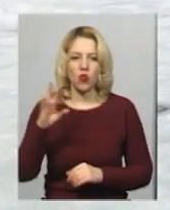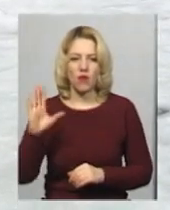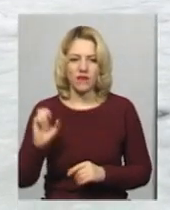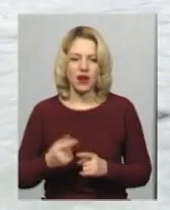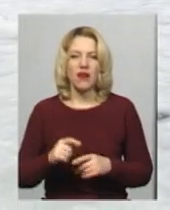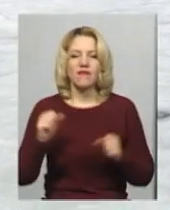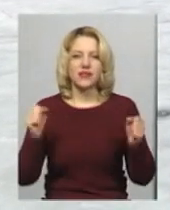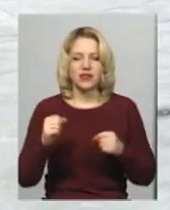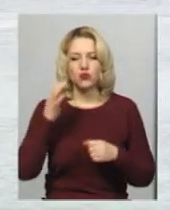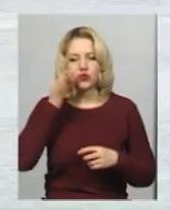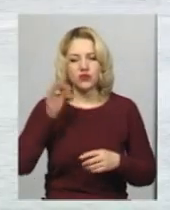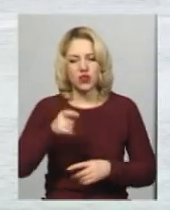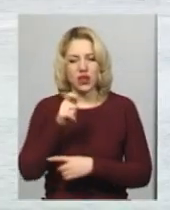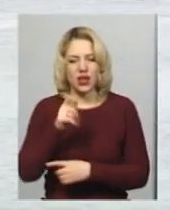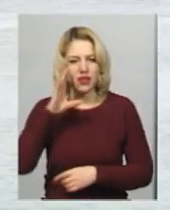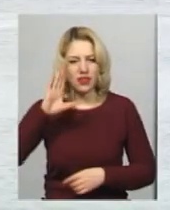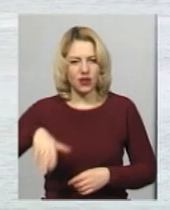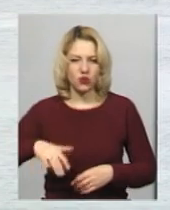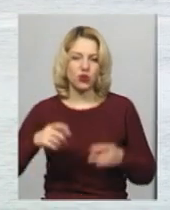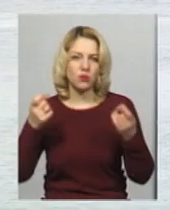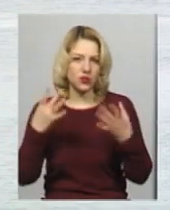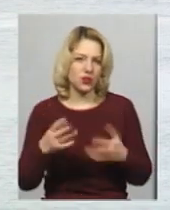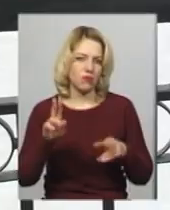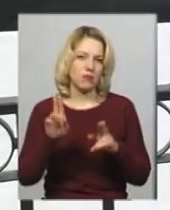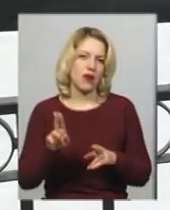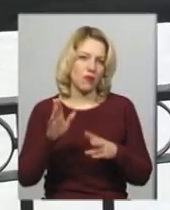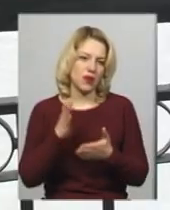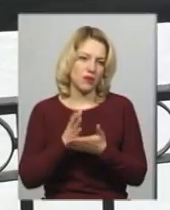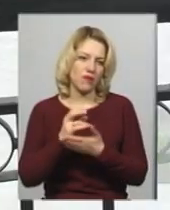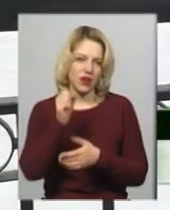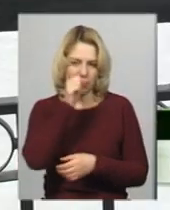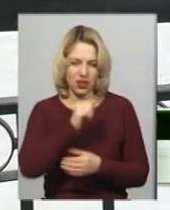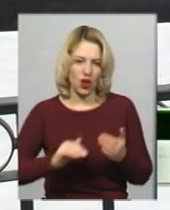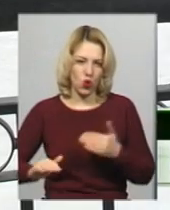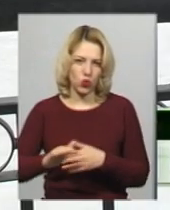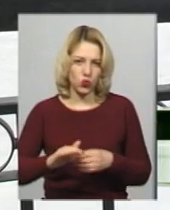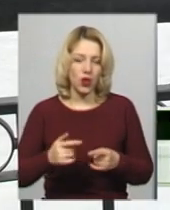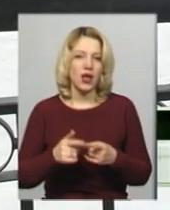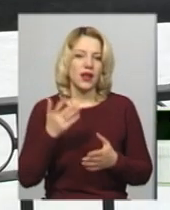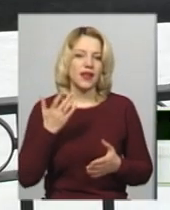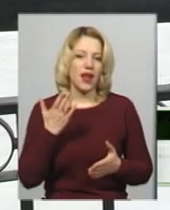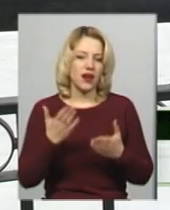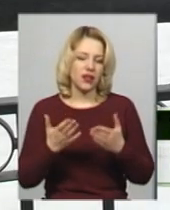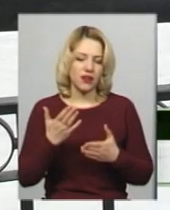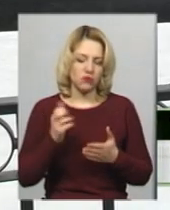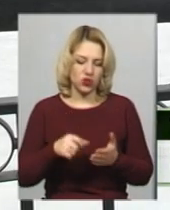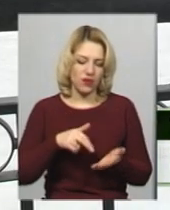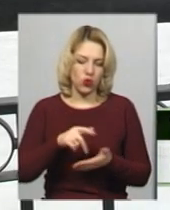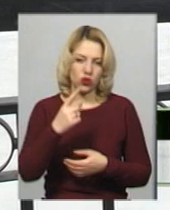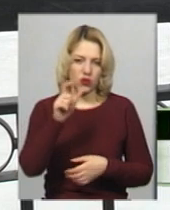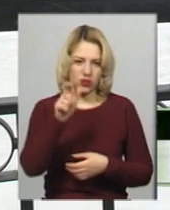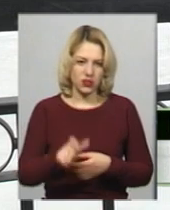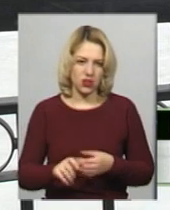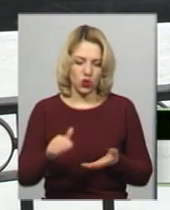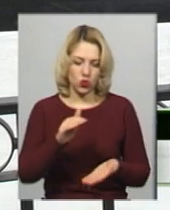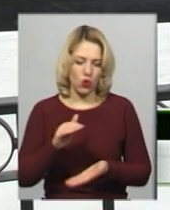навіть досвідчені рибалки нехтують елементарними правилами перебування на льоду. На лід можна виходити, якщо одна особа, то допускається